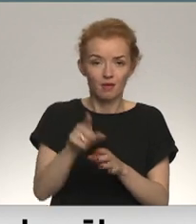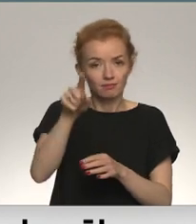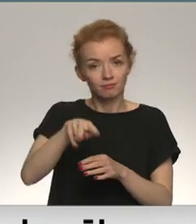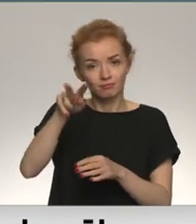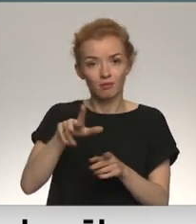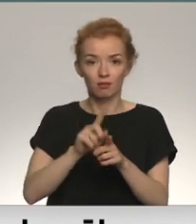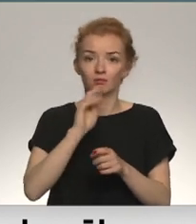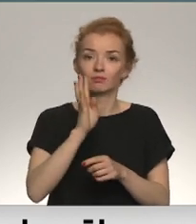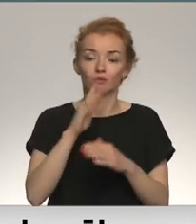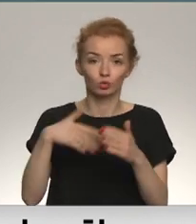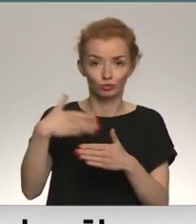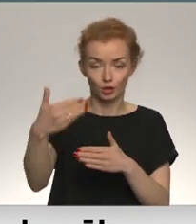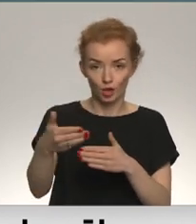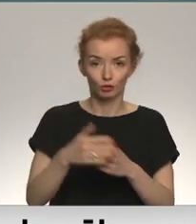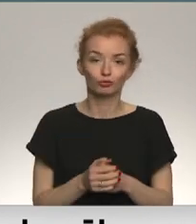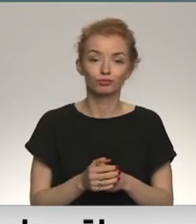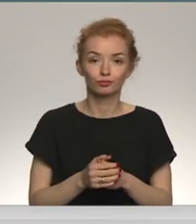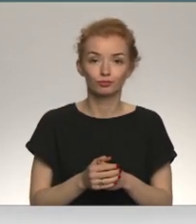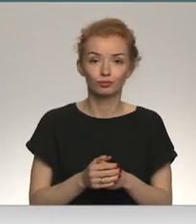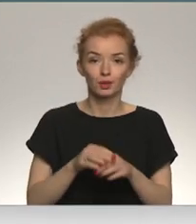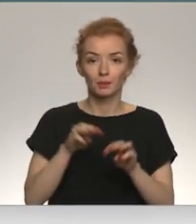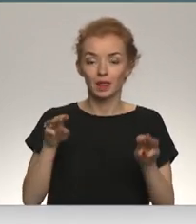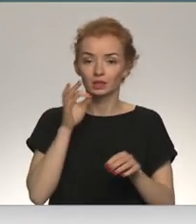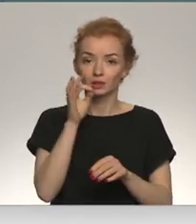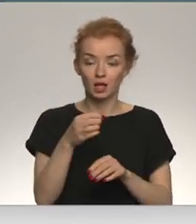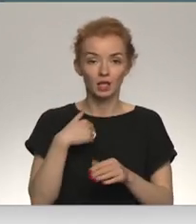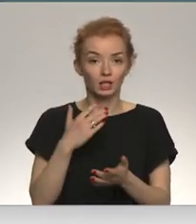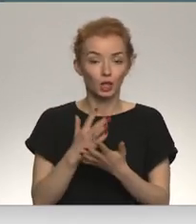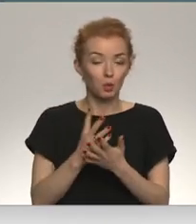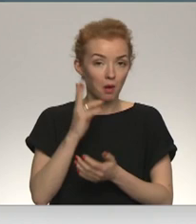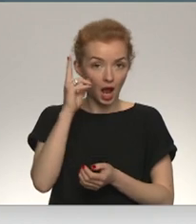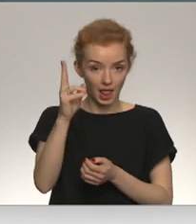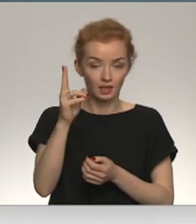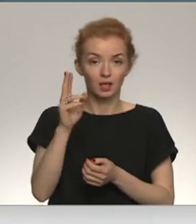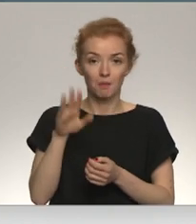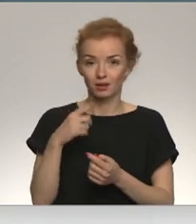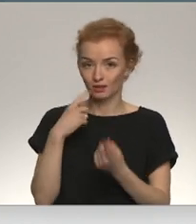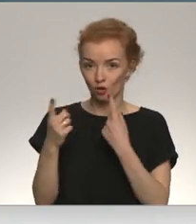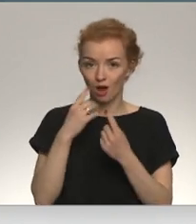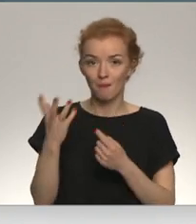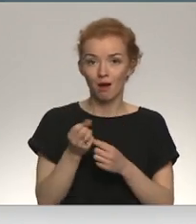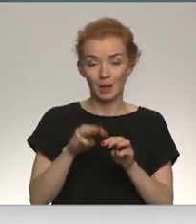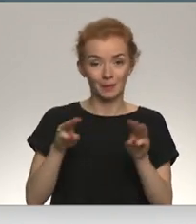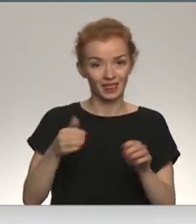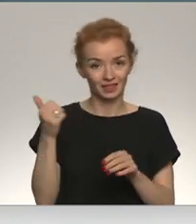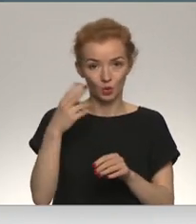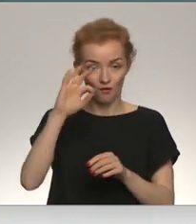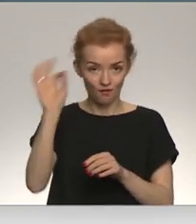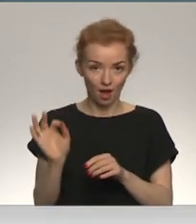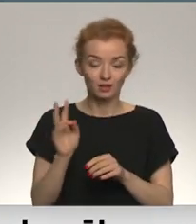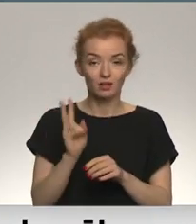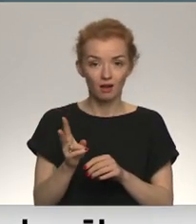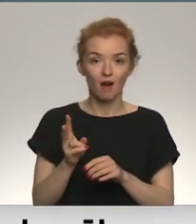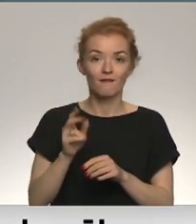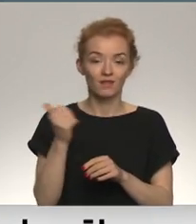un gados. Es esmu pilnīgi pārliecināts no sarunām, kas man bija ar Bērboks kundzi, kā arī federālā valdība Berlīnai meklēja